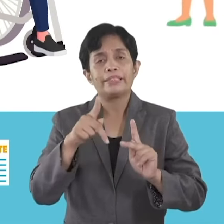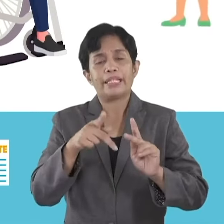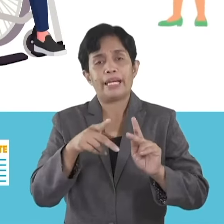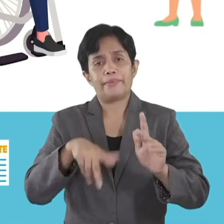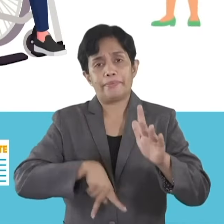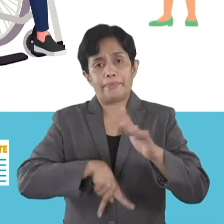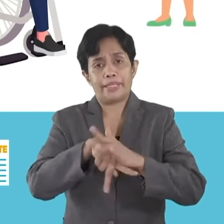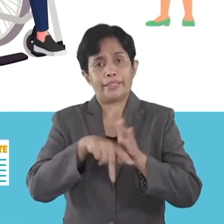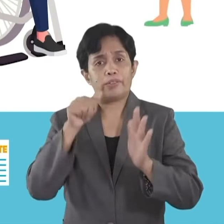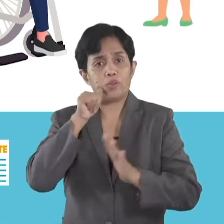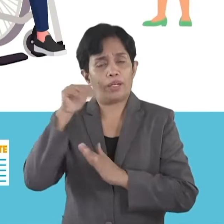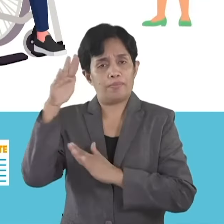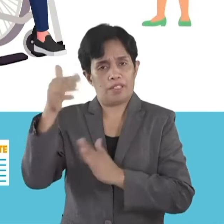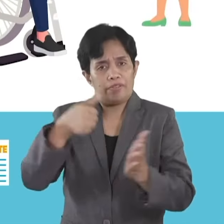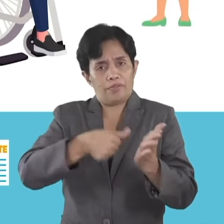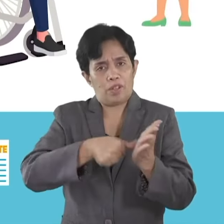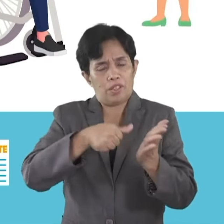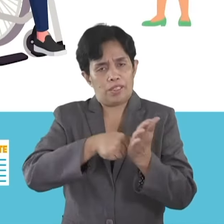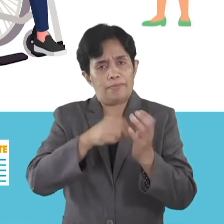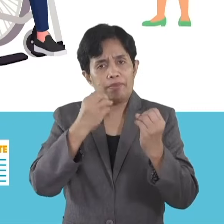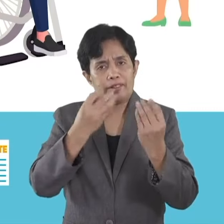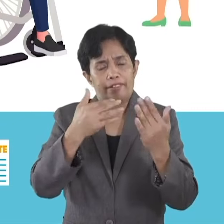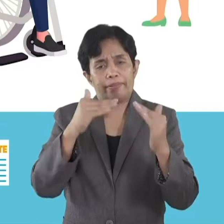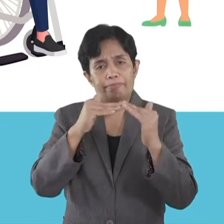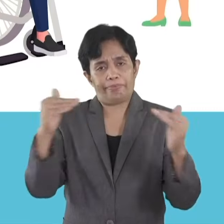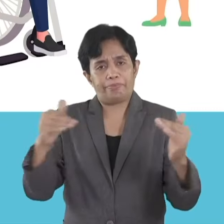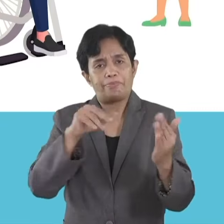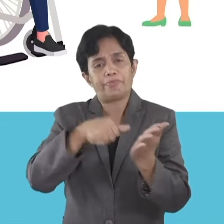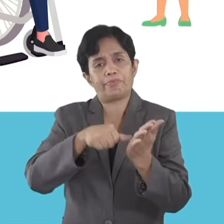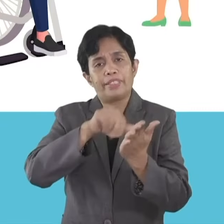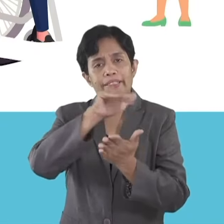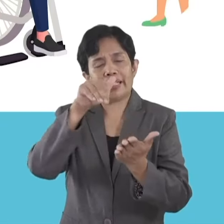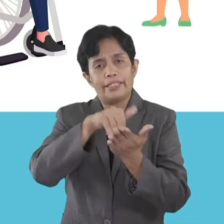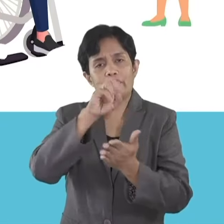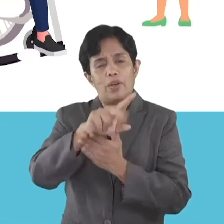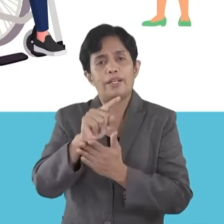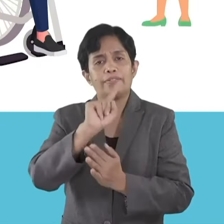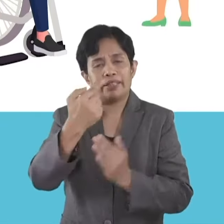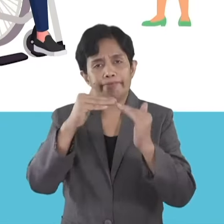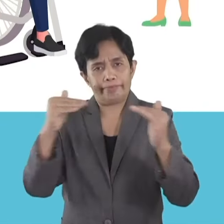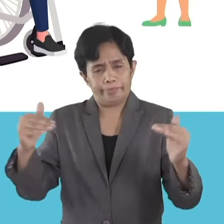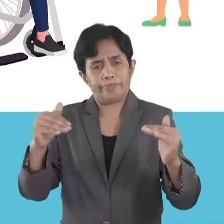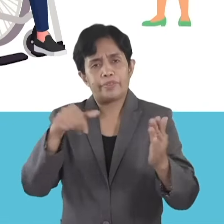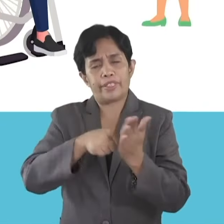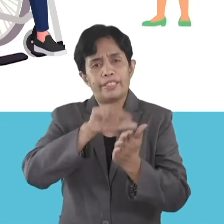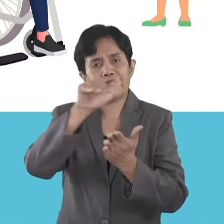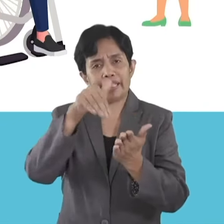na kaayong nga babay na mabutar sa voting centers na multi-level o single-story pero tungason.